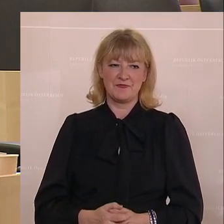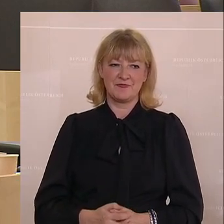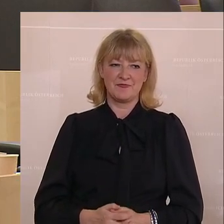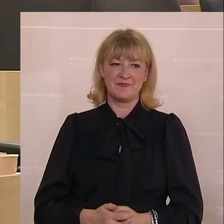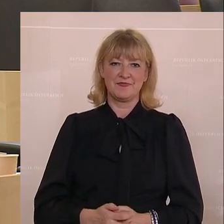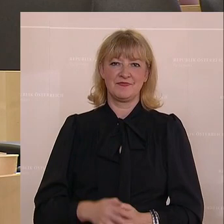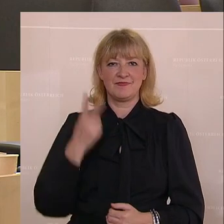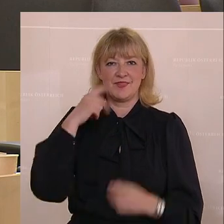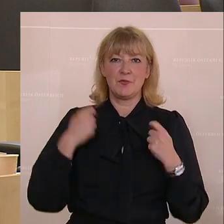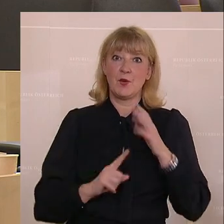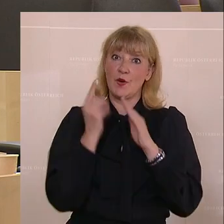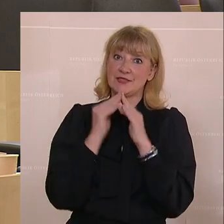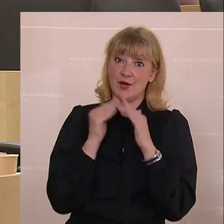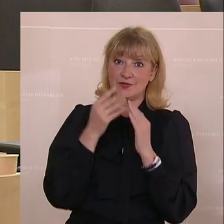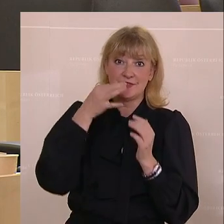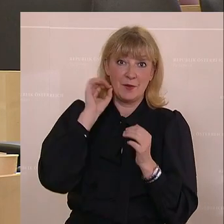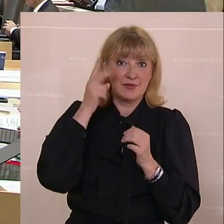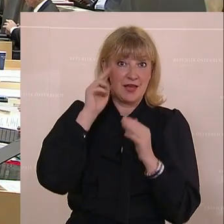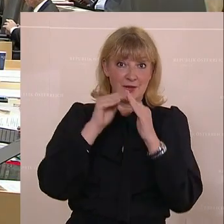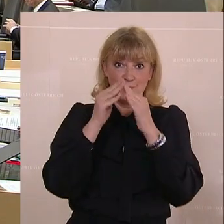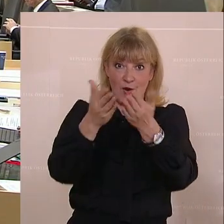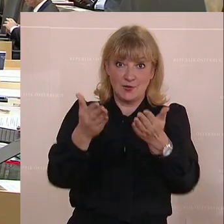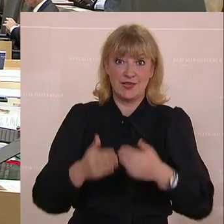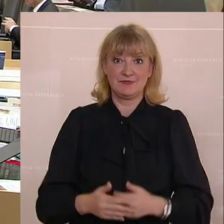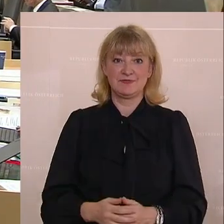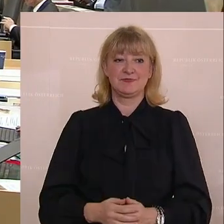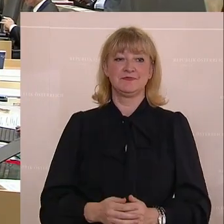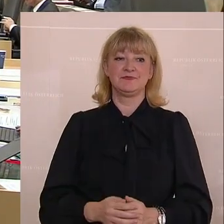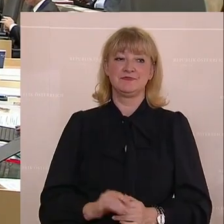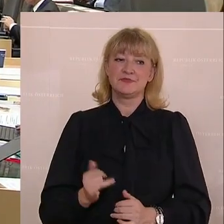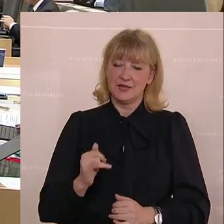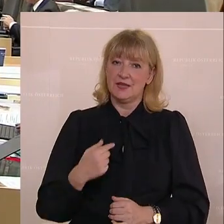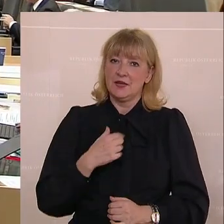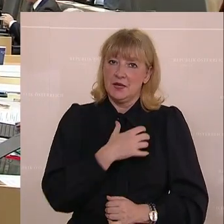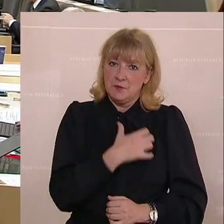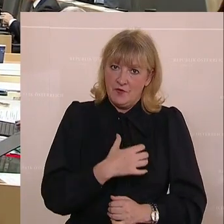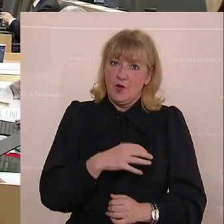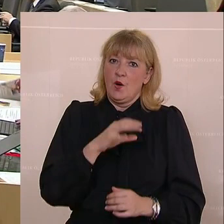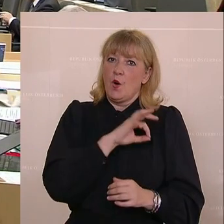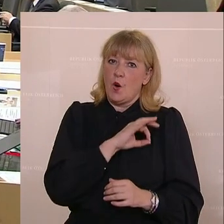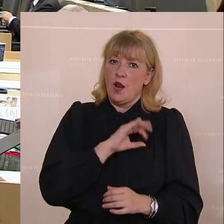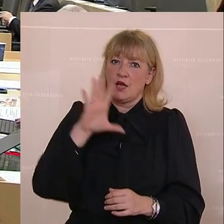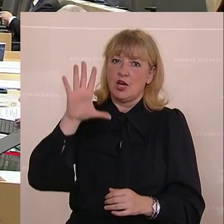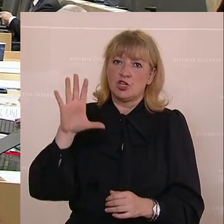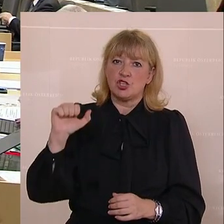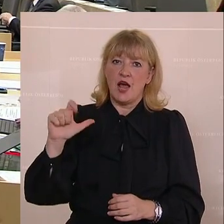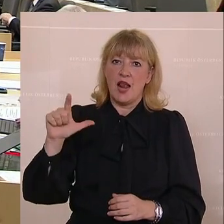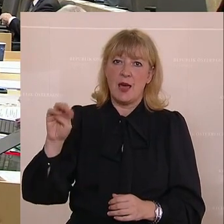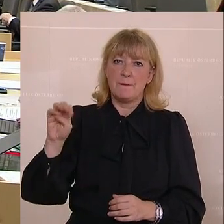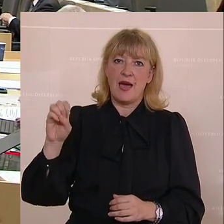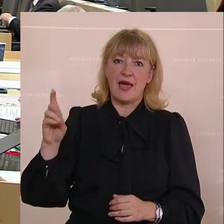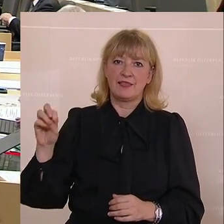anderem ja die Aufhebung des Covid-19-Maßnahmengesetzes. Und diesem letzten Antrag, es waren insgesamt drei von der FPÖ,